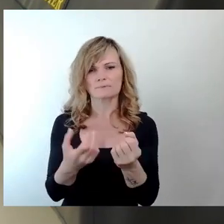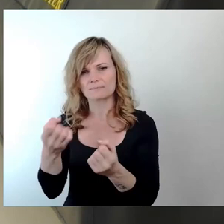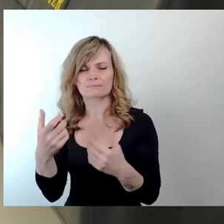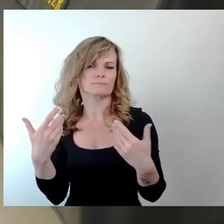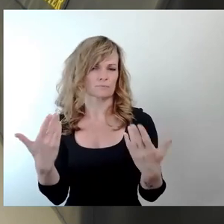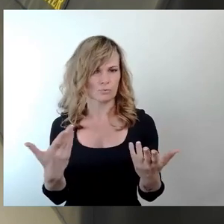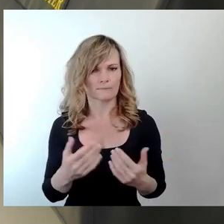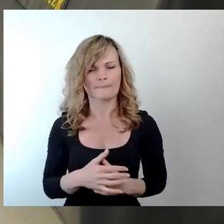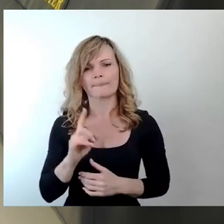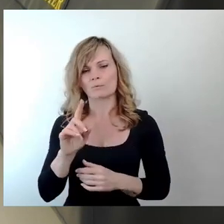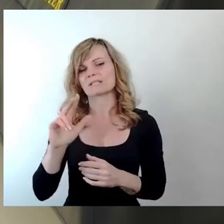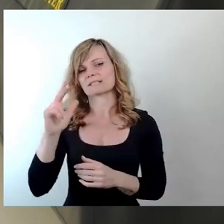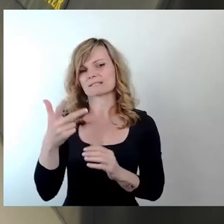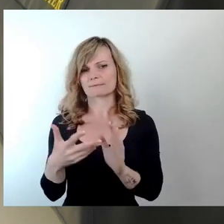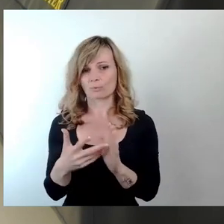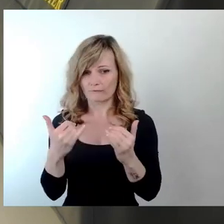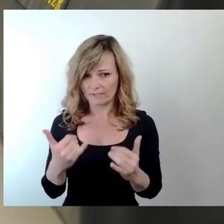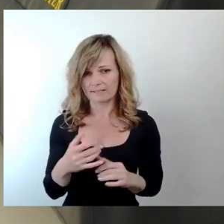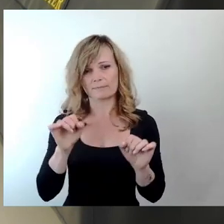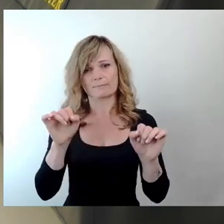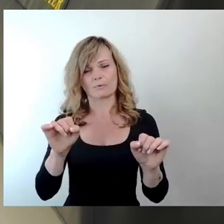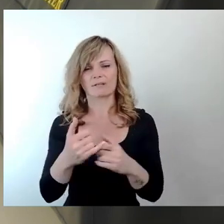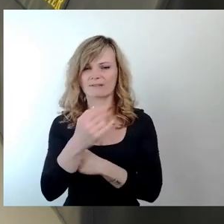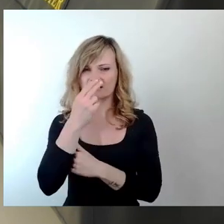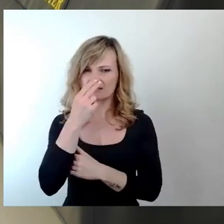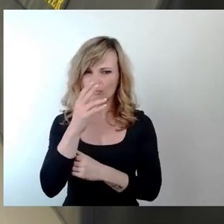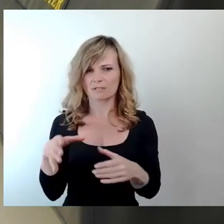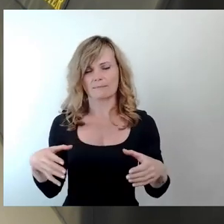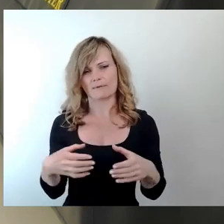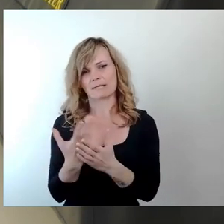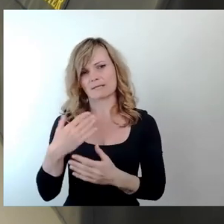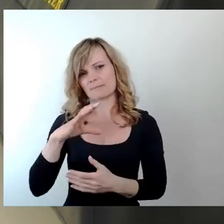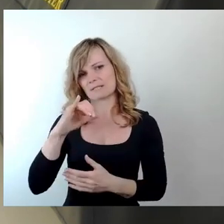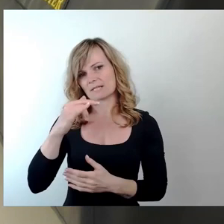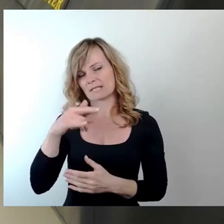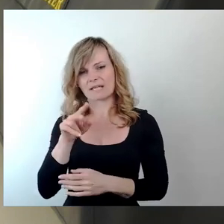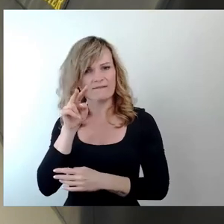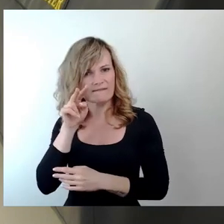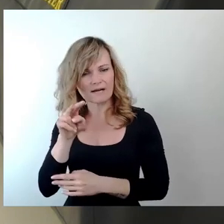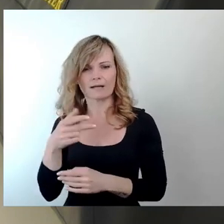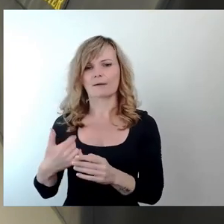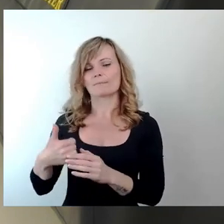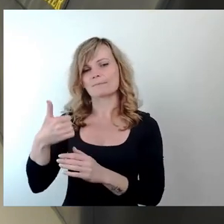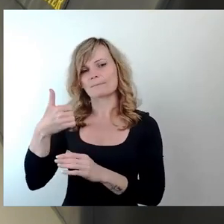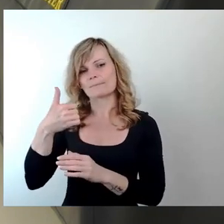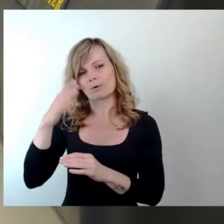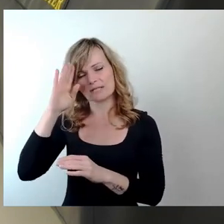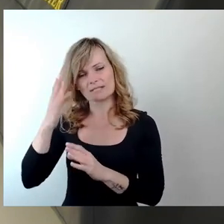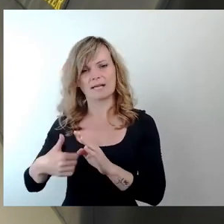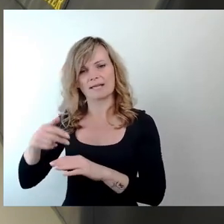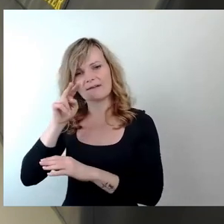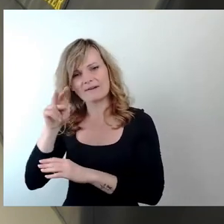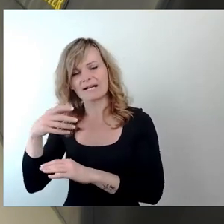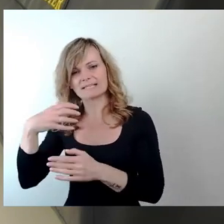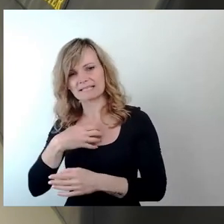prüfen wir gerade die Möglichkeit der Einrichtung einer gemeinsamen Citywache von Polizeidirektion Dresden und Landeshauptstadt Dresden.